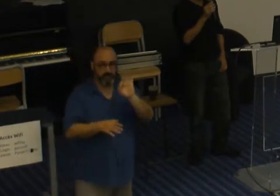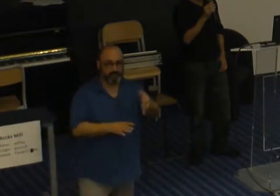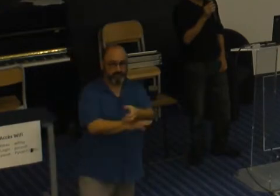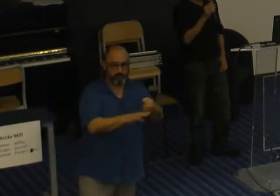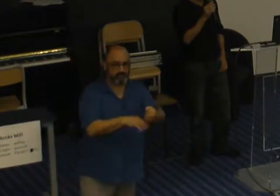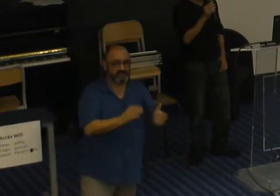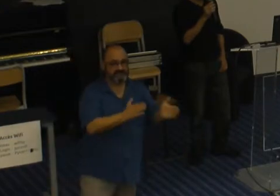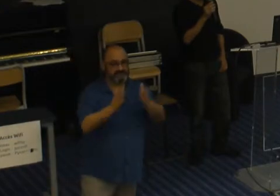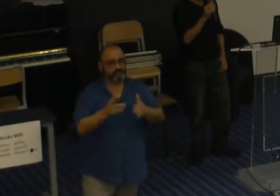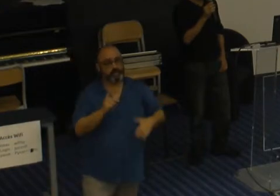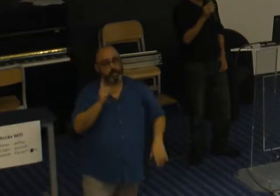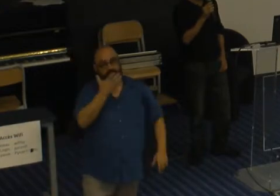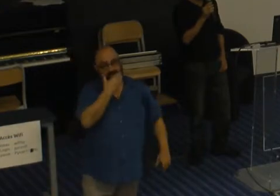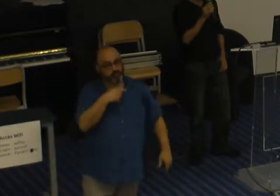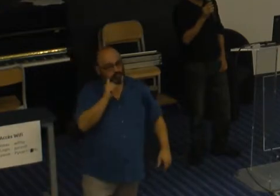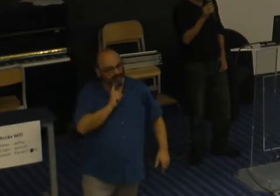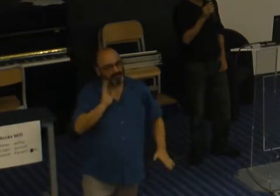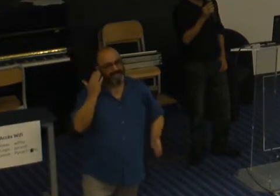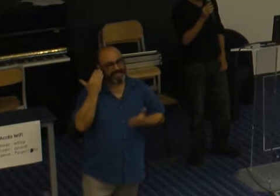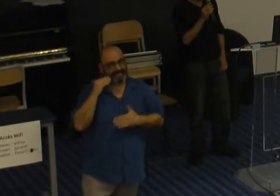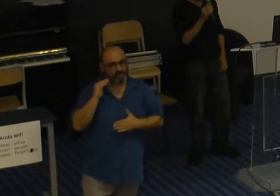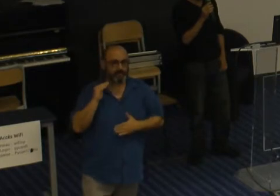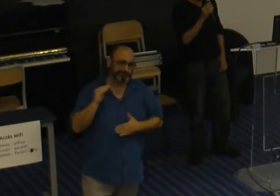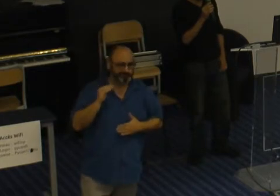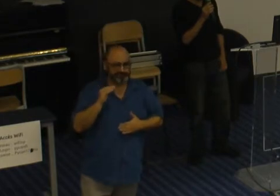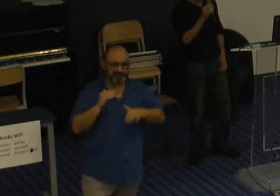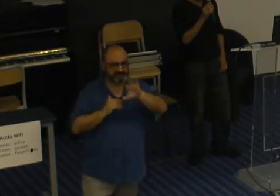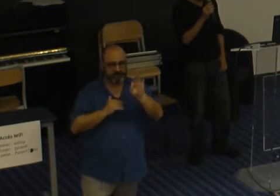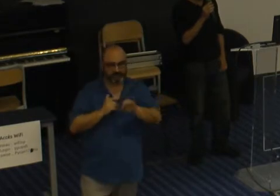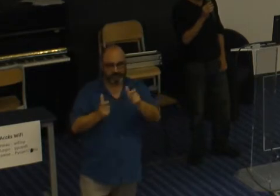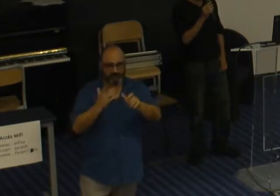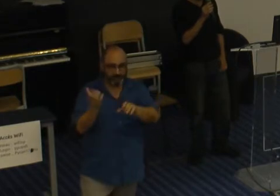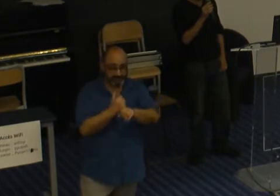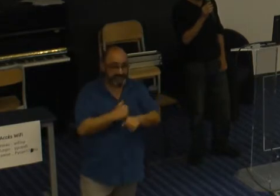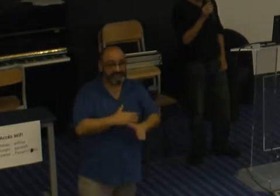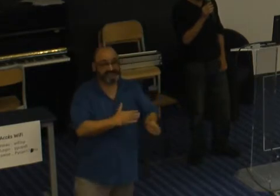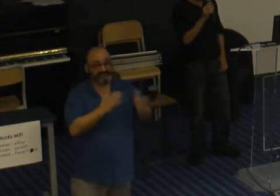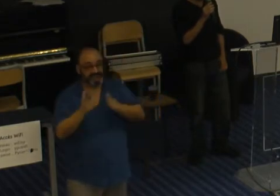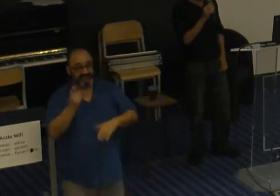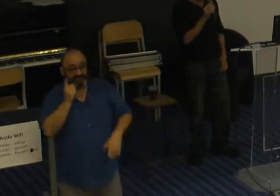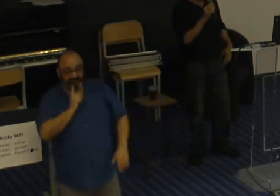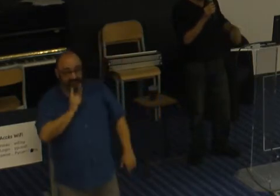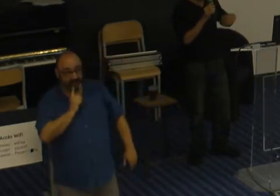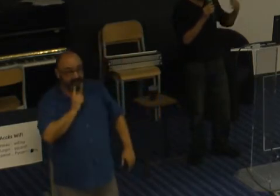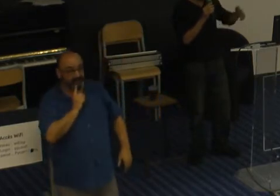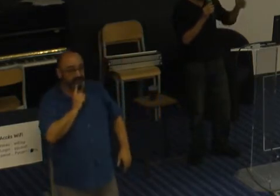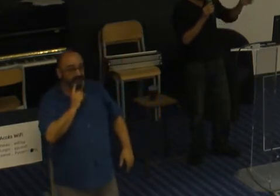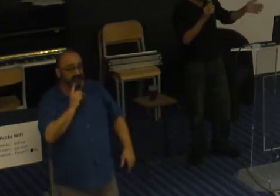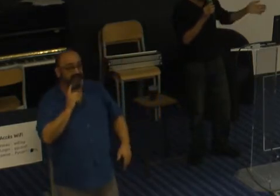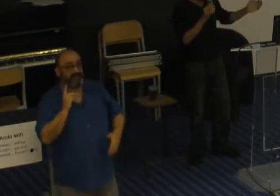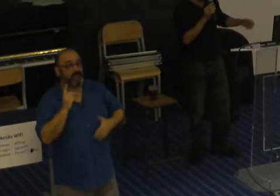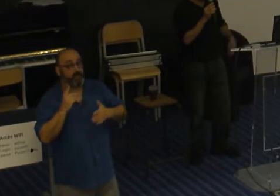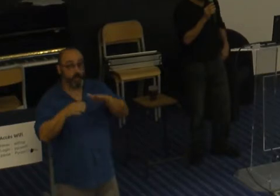jolie jeune femme d'origine étrangère, c'est une chance sur deux. Si vous êtes une femme d'origine locale,